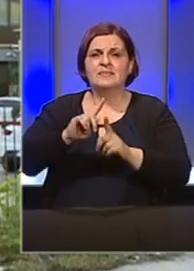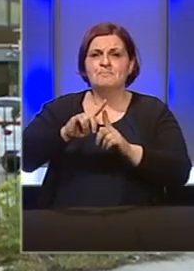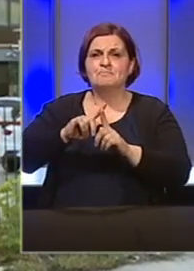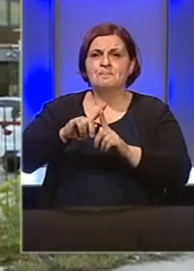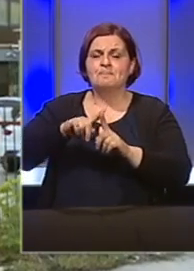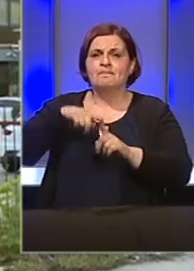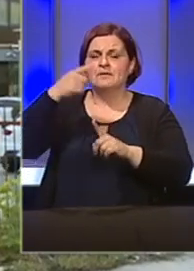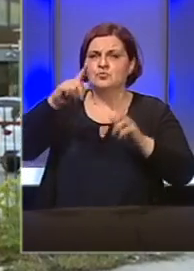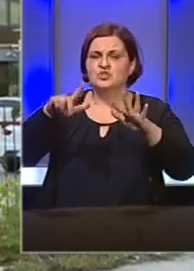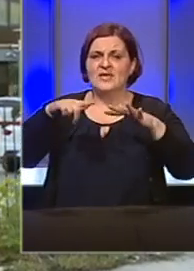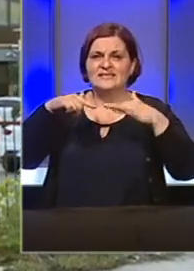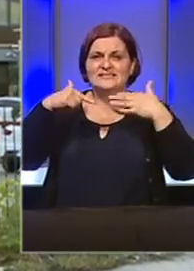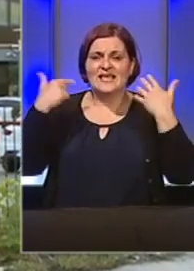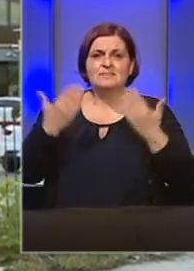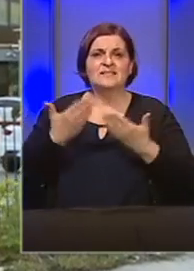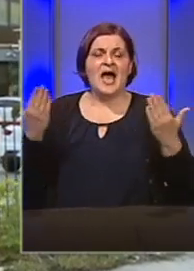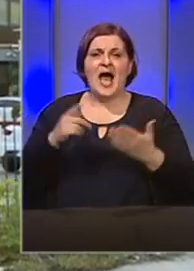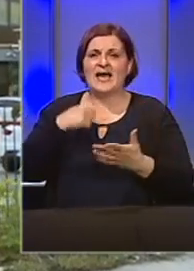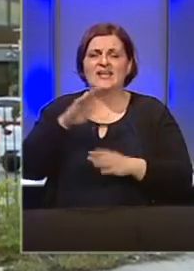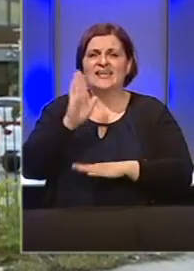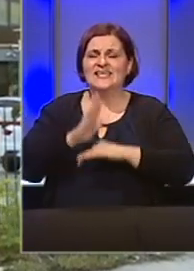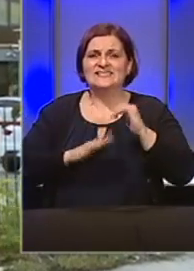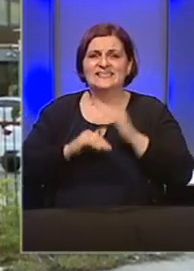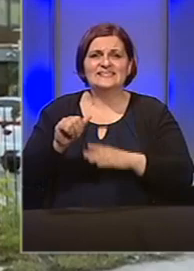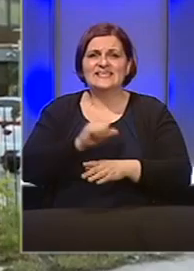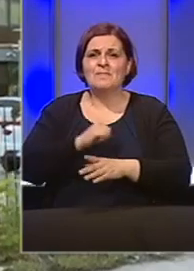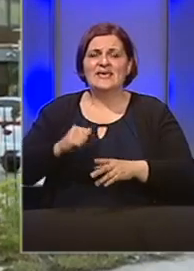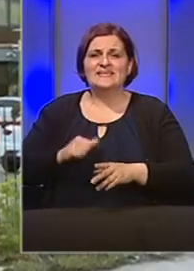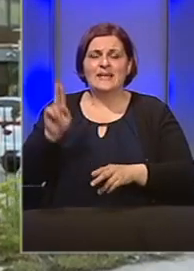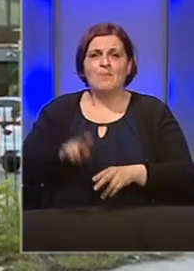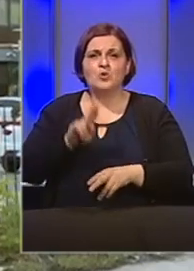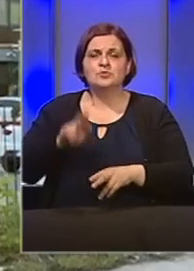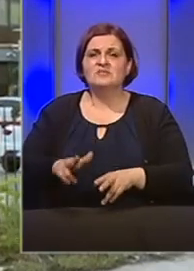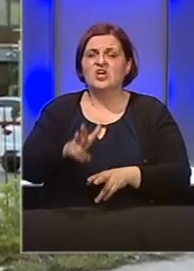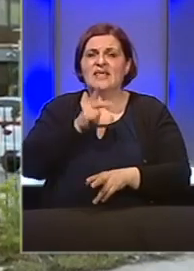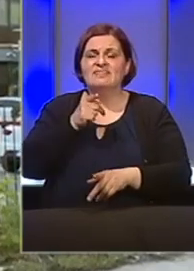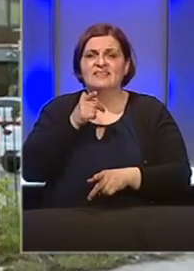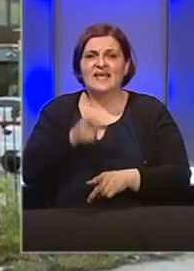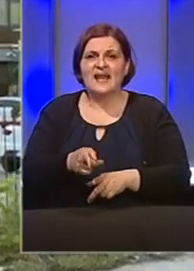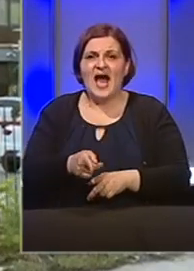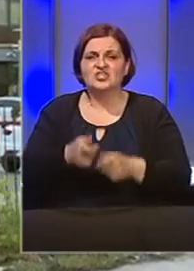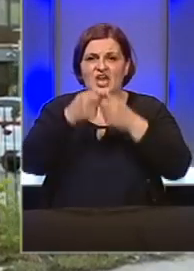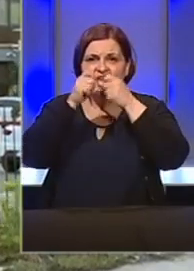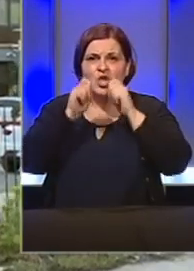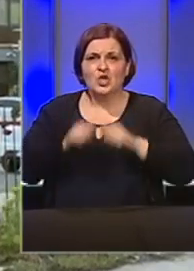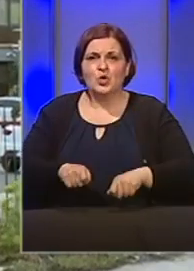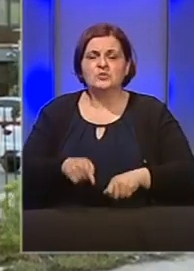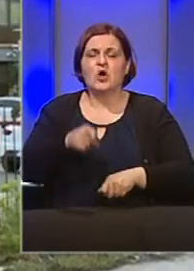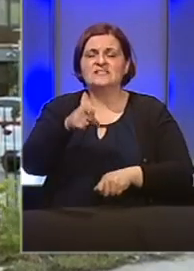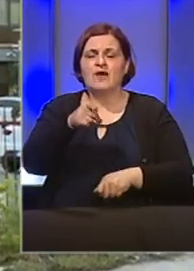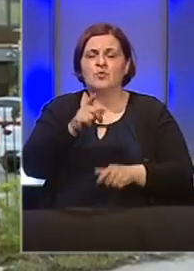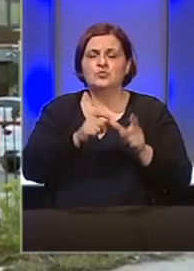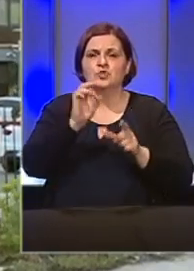sedmicu. A kako su kazali, nisu zadovoljni samo suspenzijom. Traže i ostavku Fahrudina Solaka.